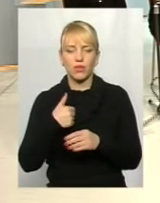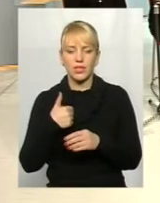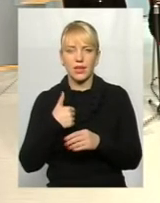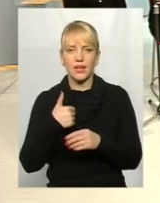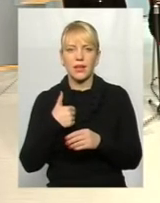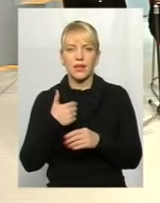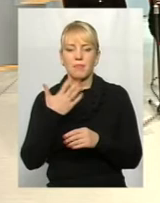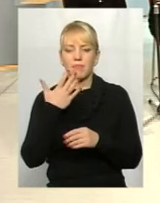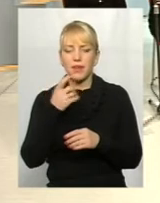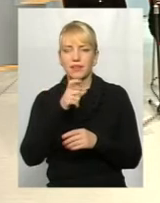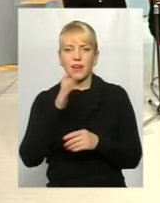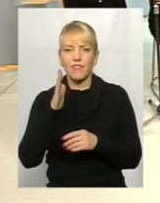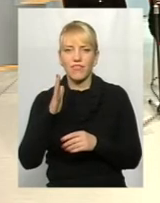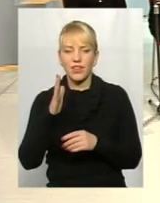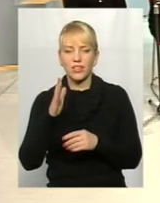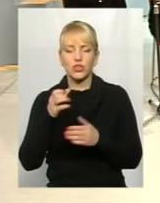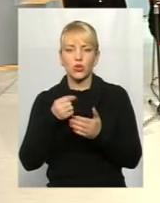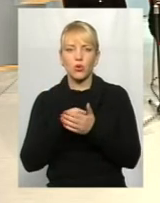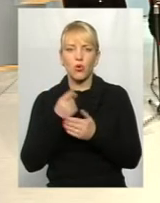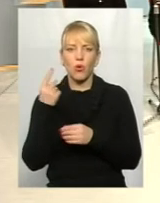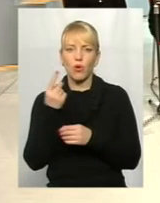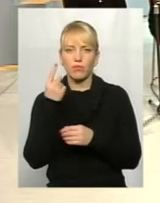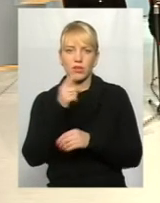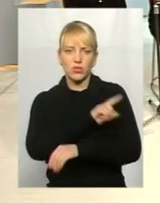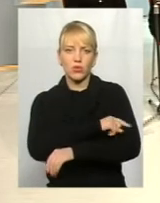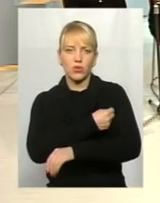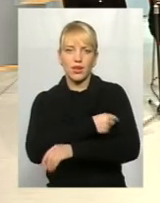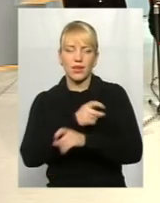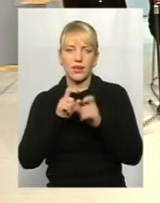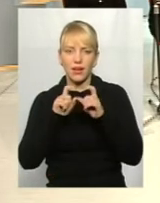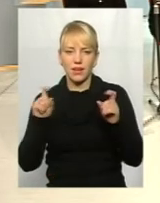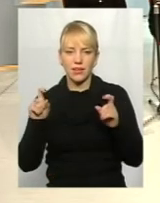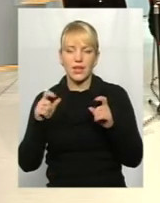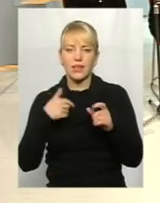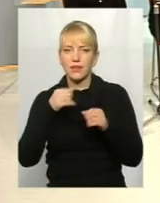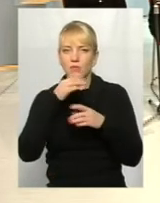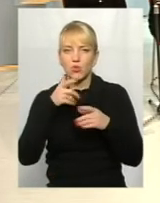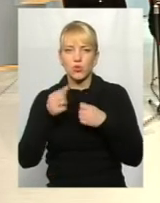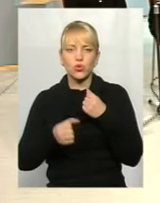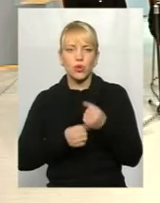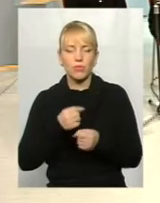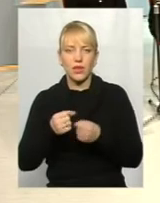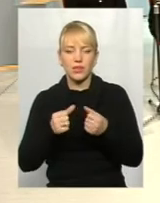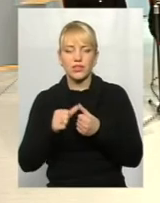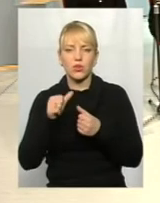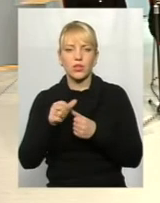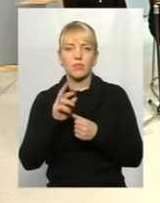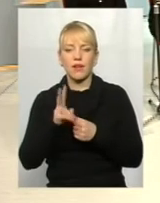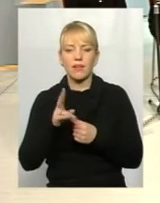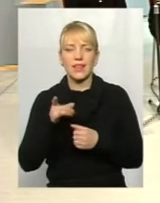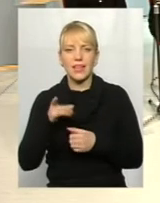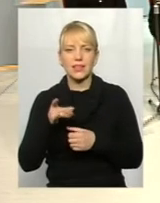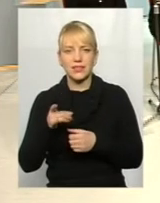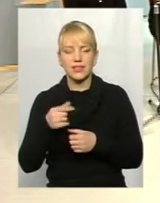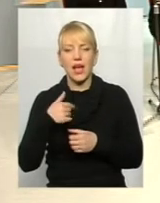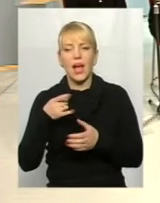добуло. Але я нічим не можу доїхати, крім Тавці. А на Тавці мені треба 30 гривень